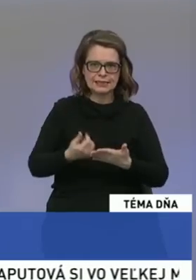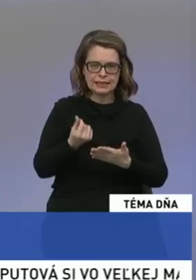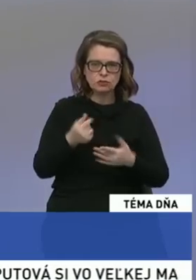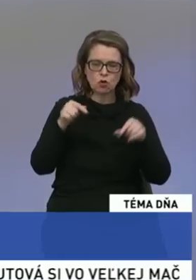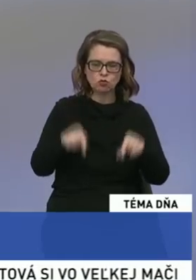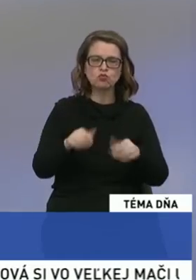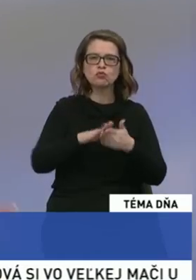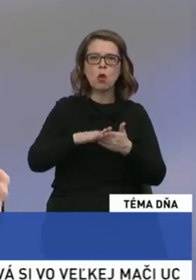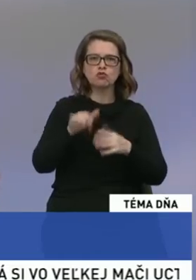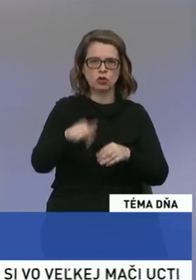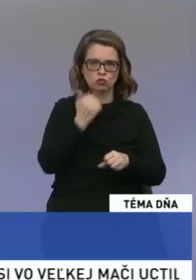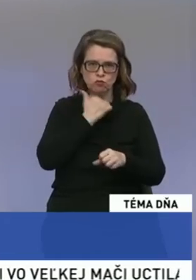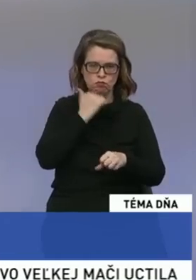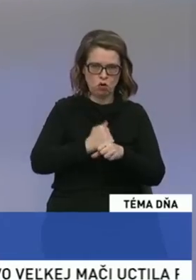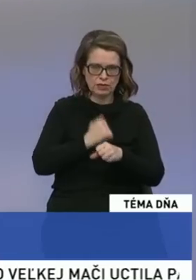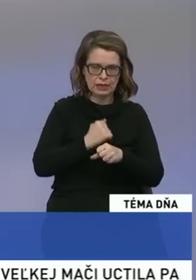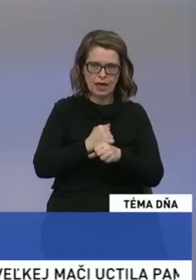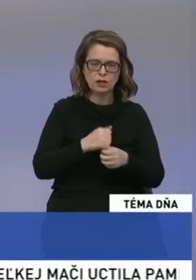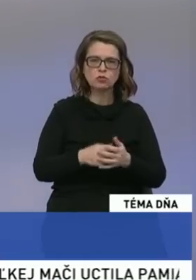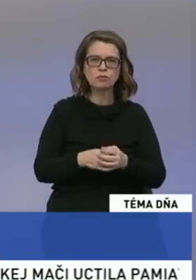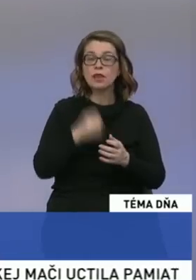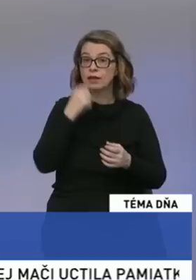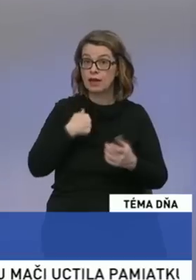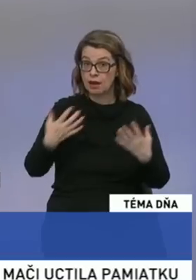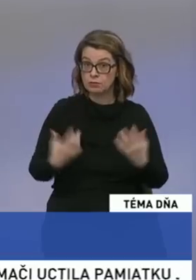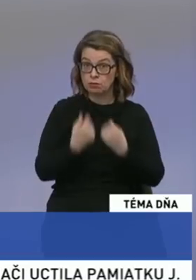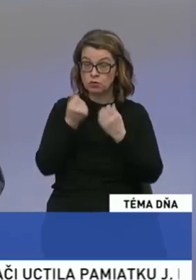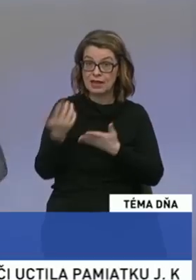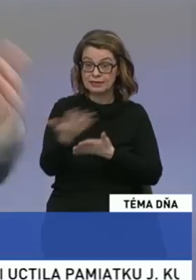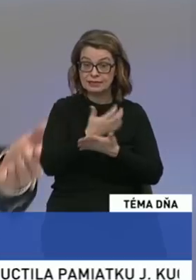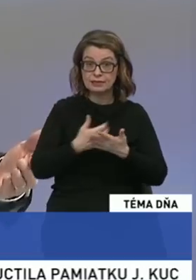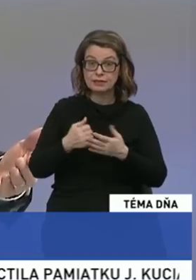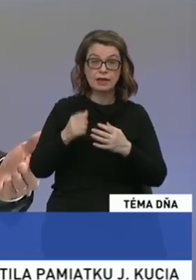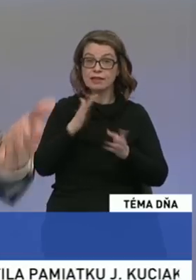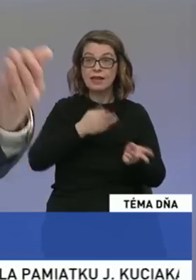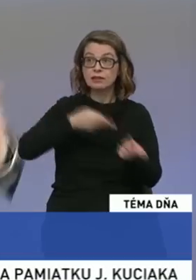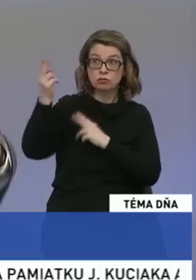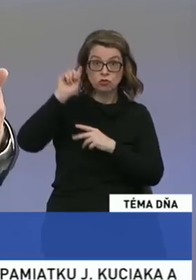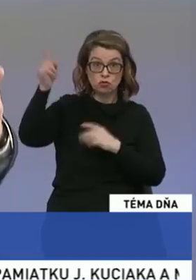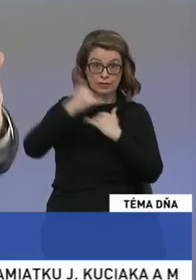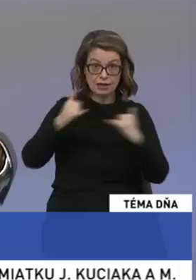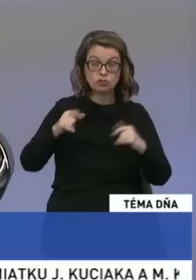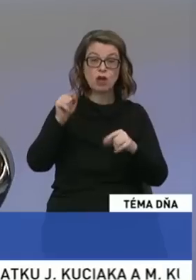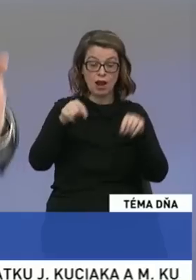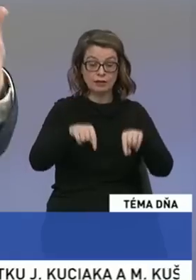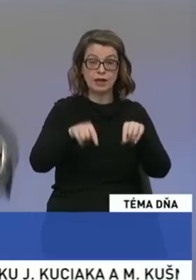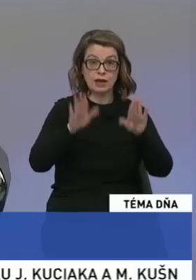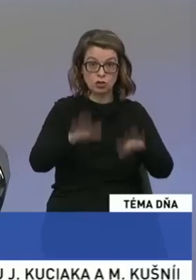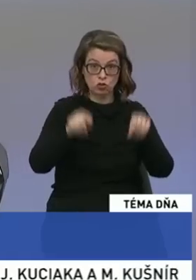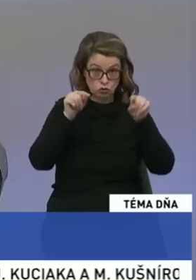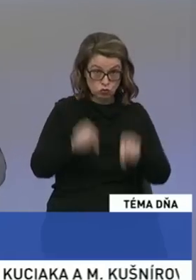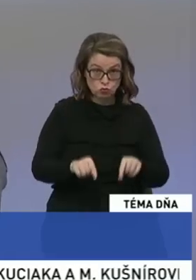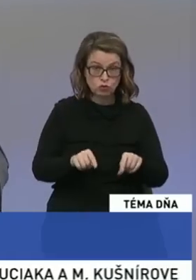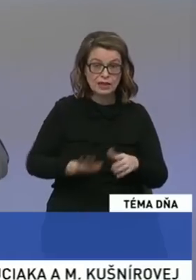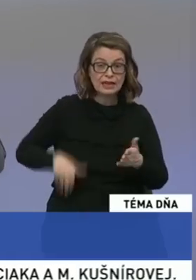podnikajú. Ak sa nám podarí tieto zisky umiestniť na Slovensku, alebo nevyviezť do zahraničia, ale umiestniť presvedčených investorov a ministori na